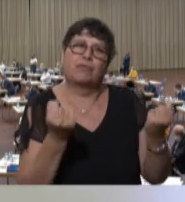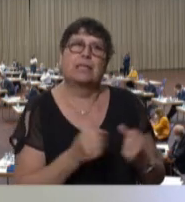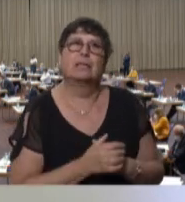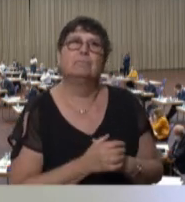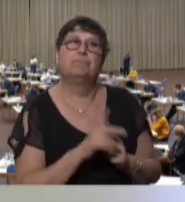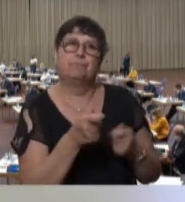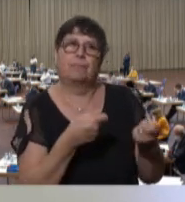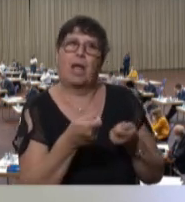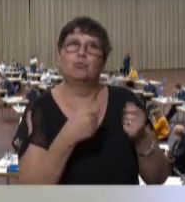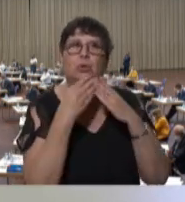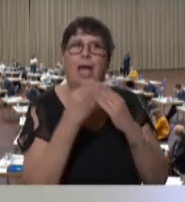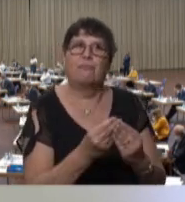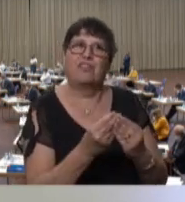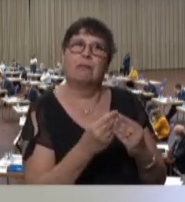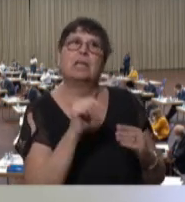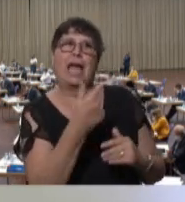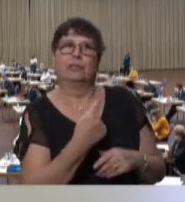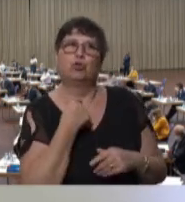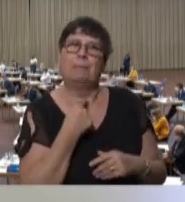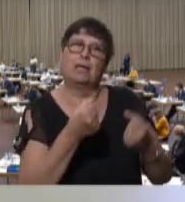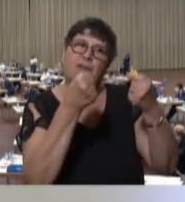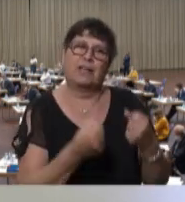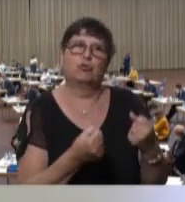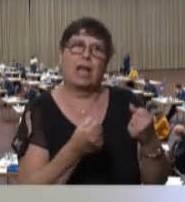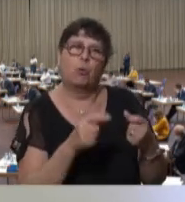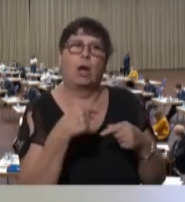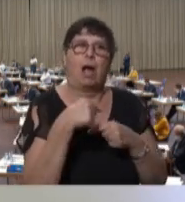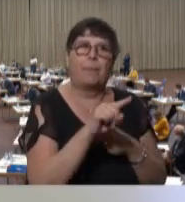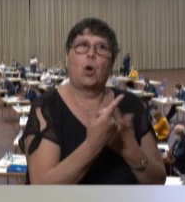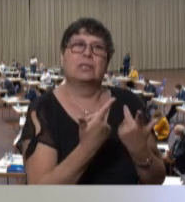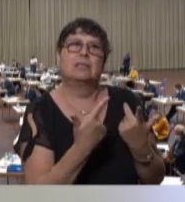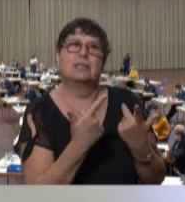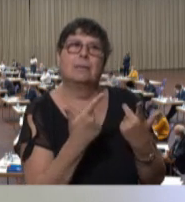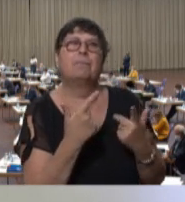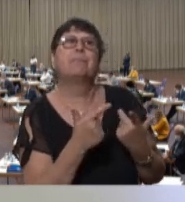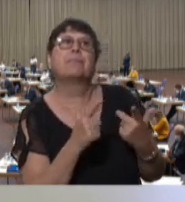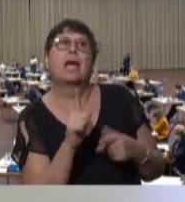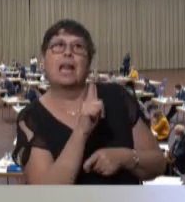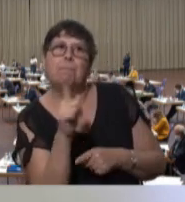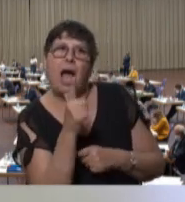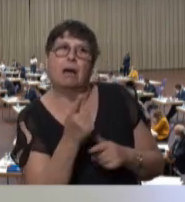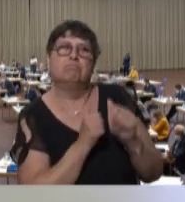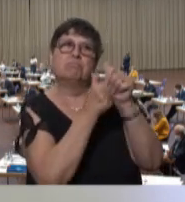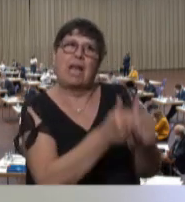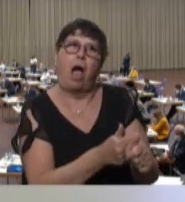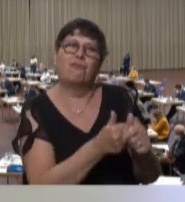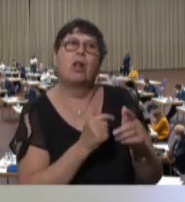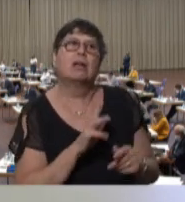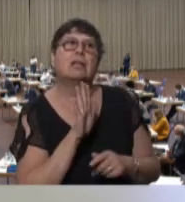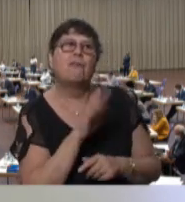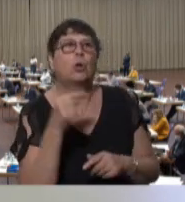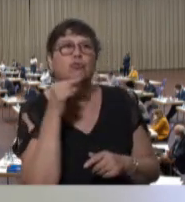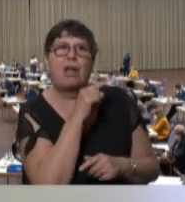Der Ausschuss empfiehlt dem Plenum einstimmig die Feststellung, dass der Abgeordnete Esra Leon Limbacher die Nachfolge von Herrn Stephan